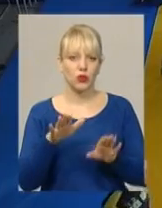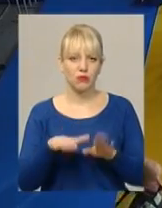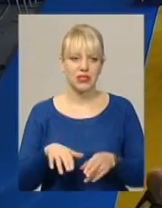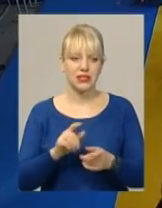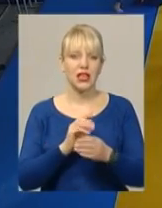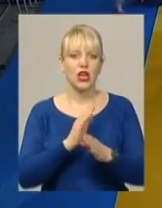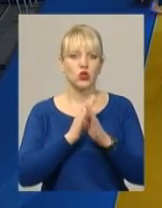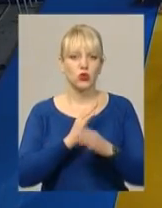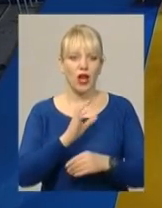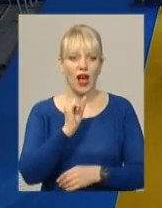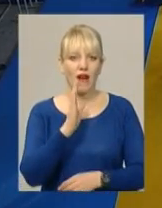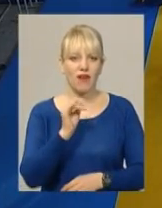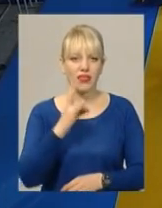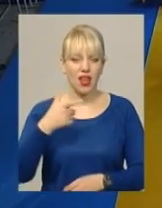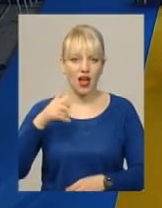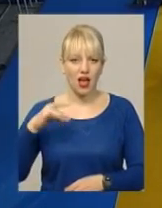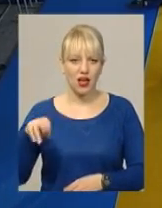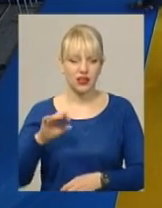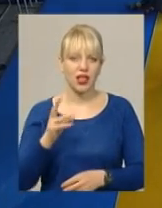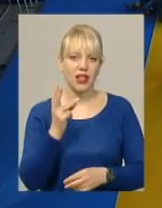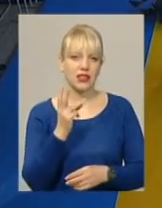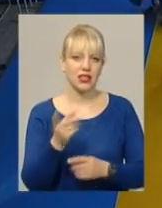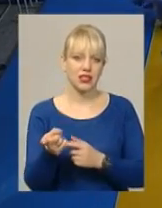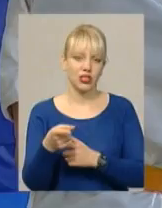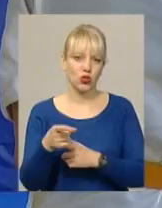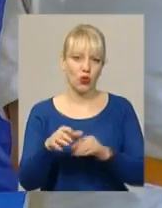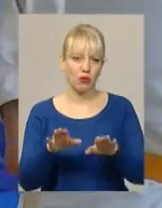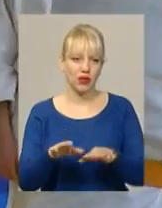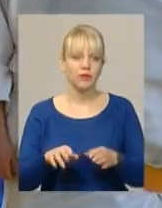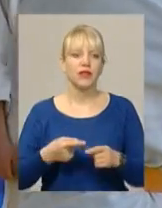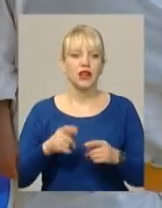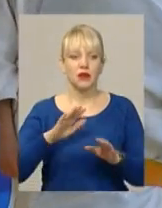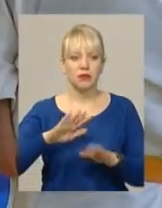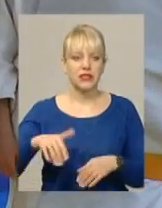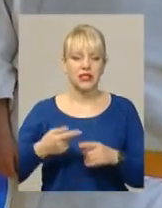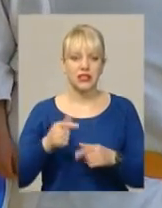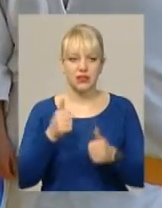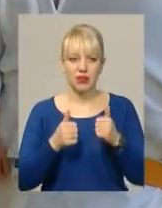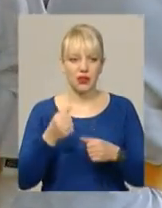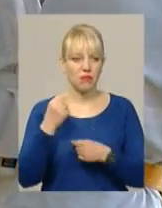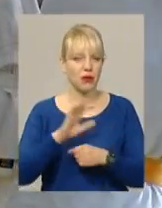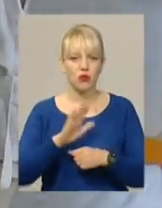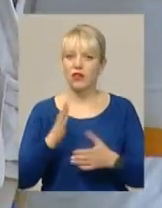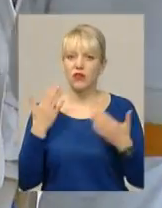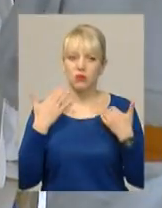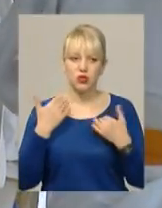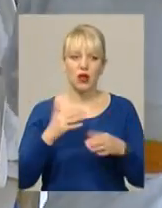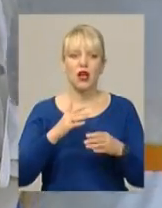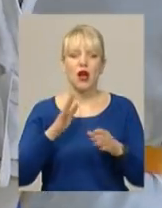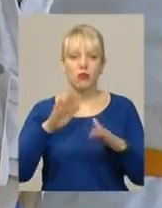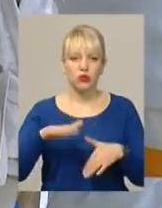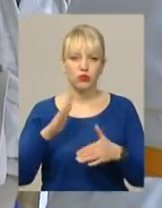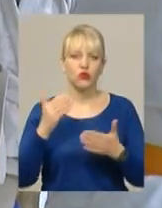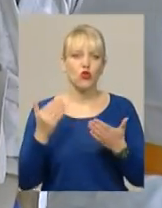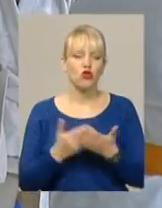Хмельницької школи «Авангард», а замикає тріку призерів команда тернопільських спортсменів. Після цих змагань переможці не відпочивають, бо незабаром на них чекають нові